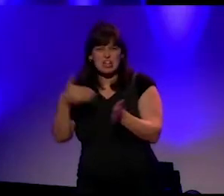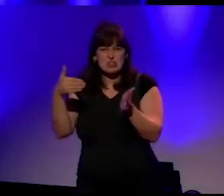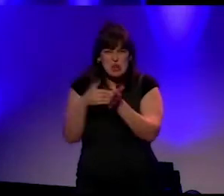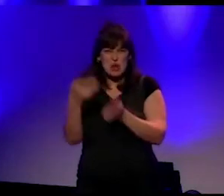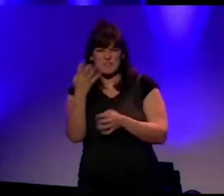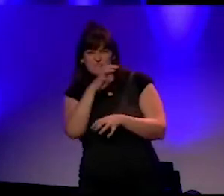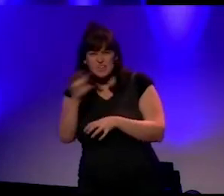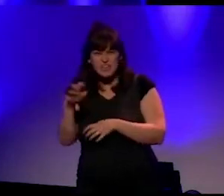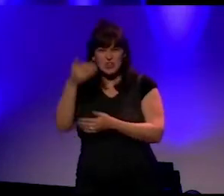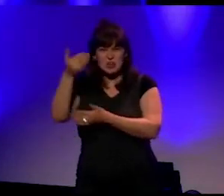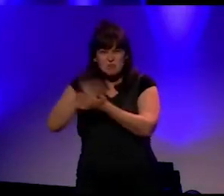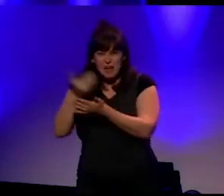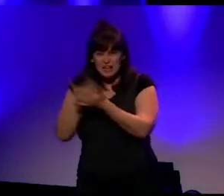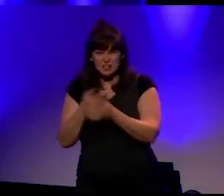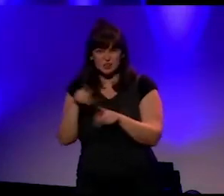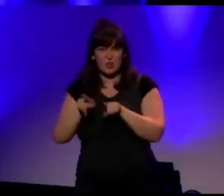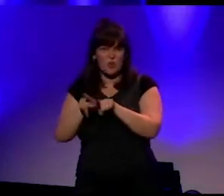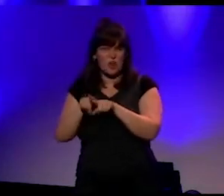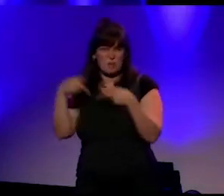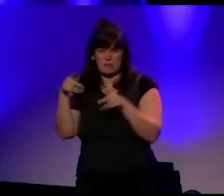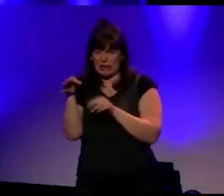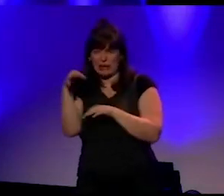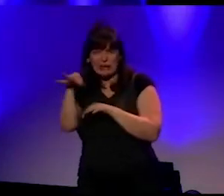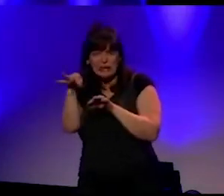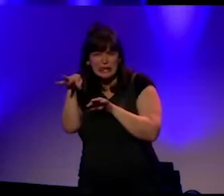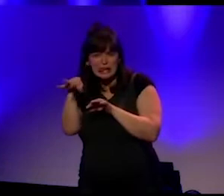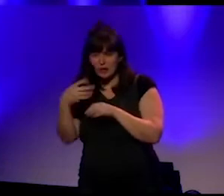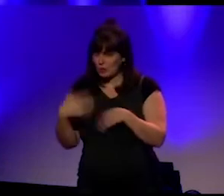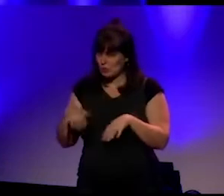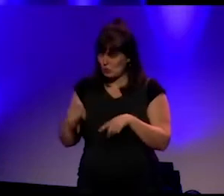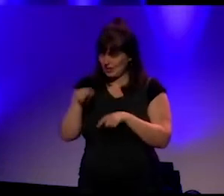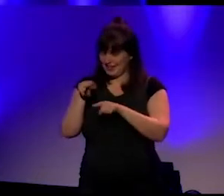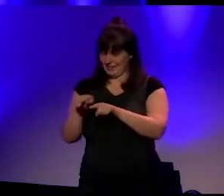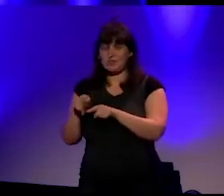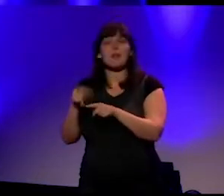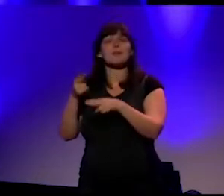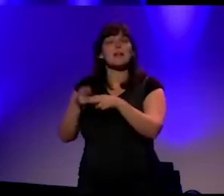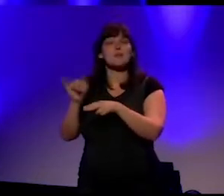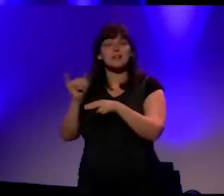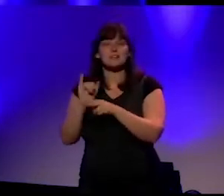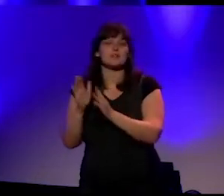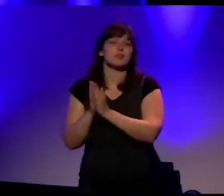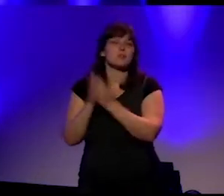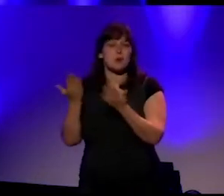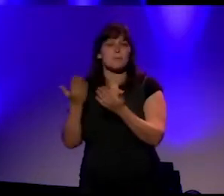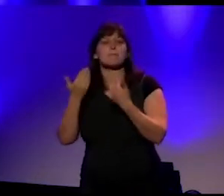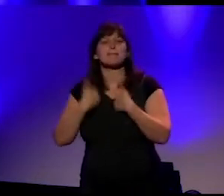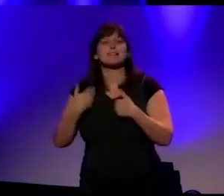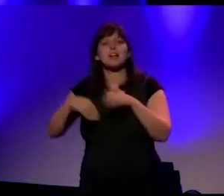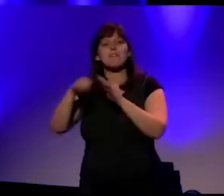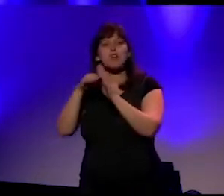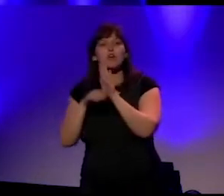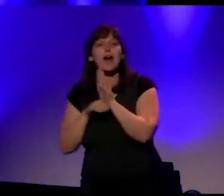de Nederlandstalige uitgaven. Het boek Menselijke voorwaarden van een Japans boegbeeld, Junpei